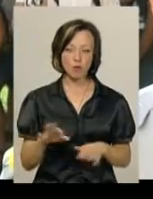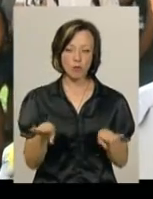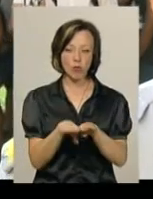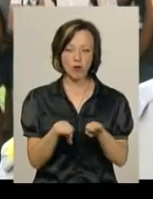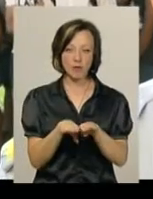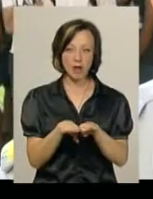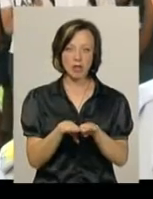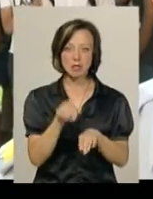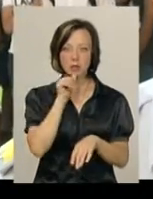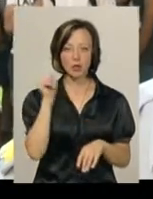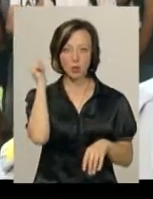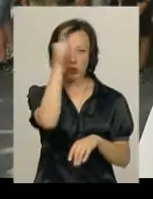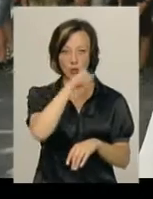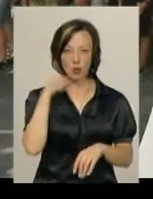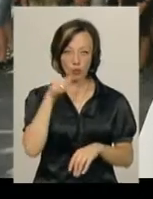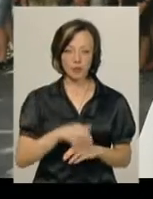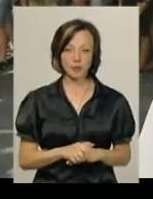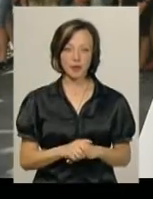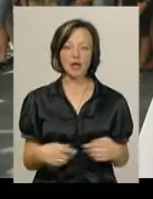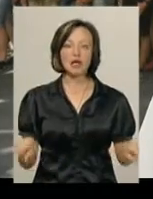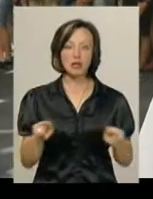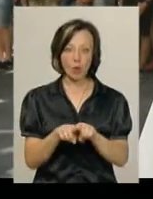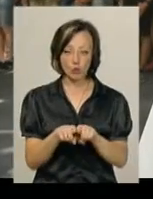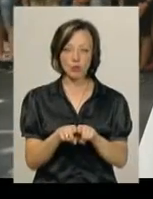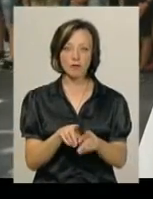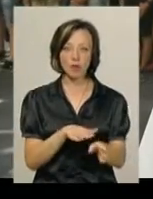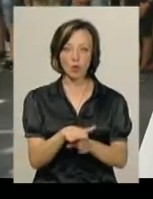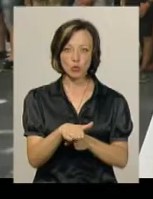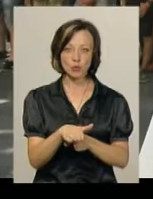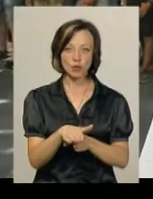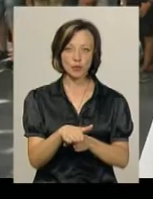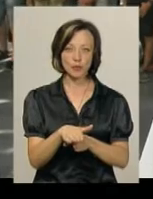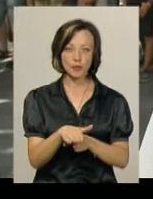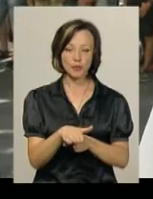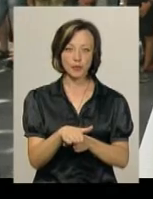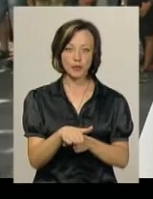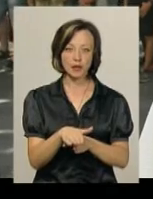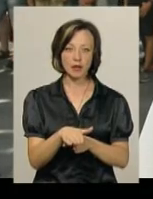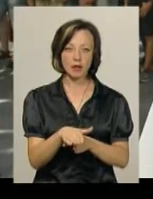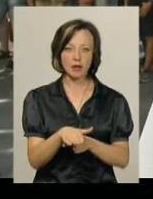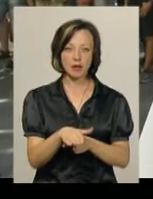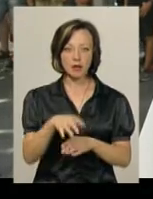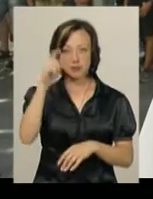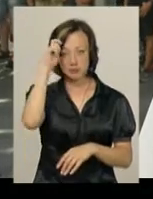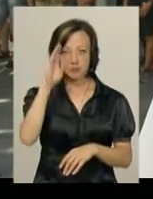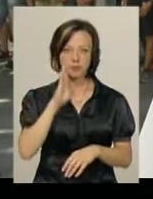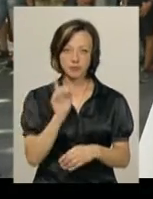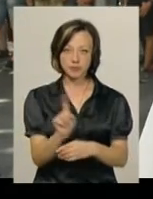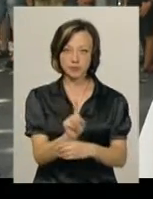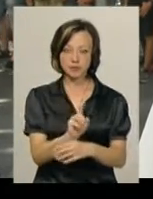порівнянні з минулим роком. Також виконуючи гендерні квоти,